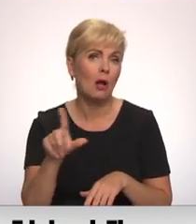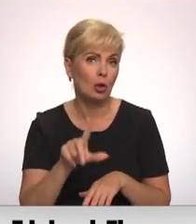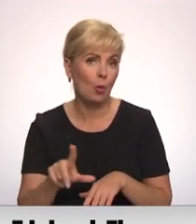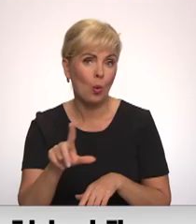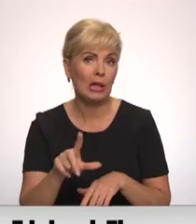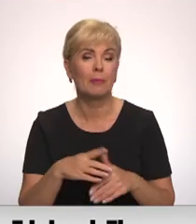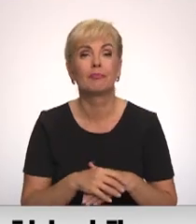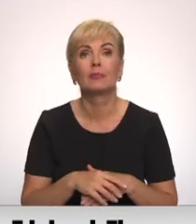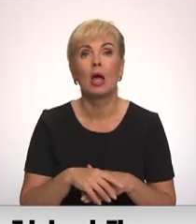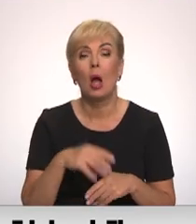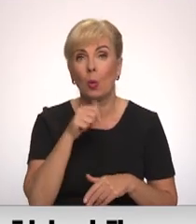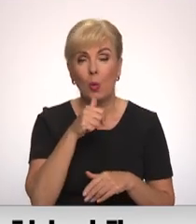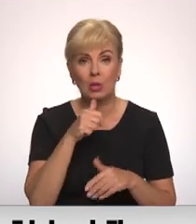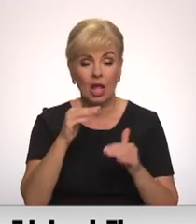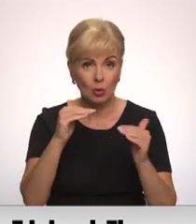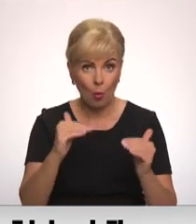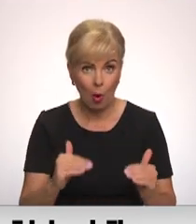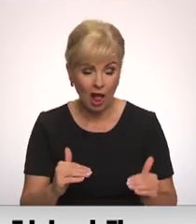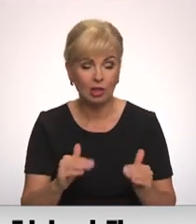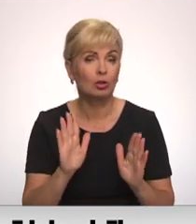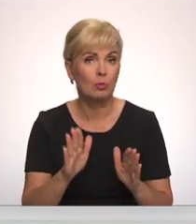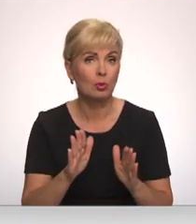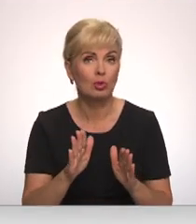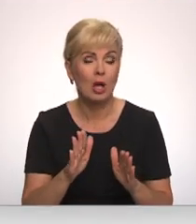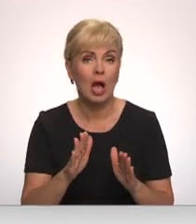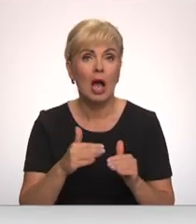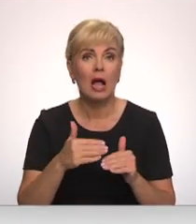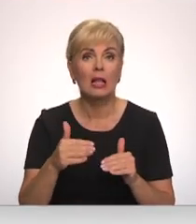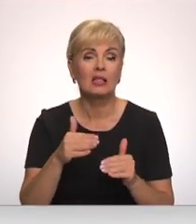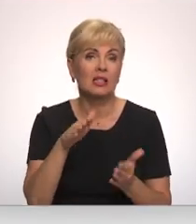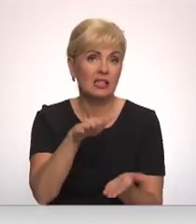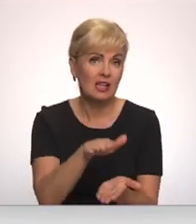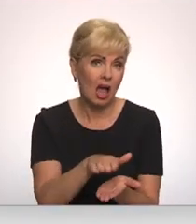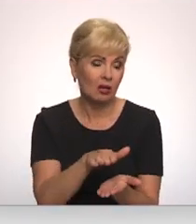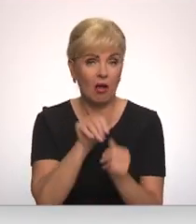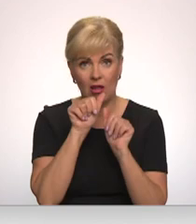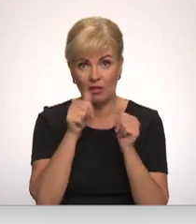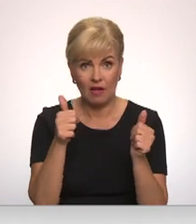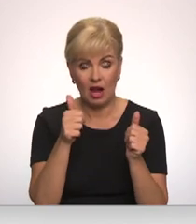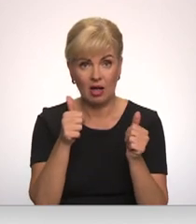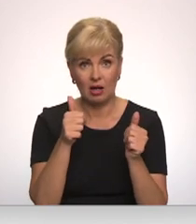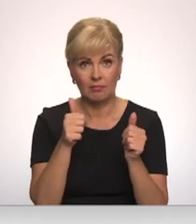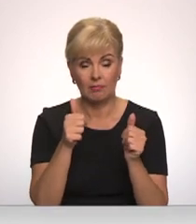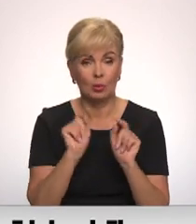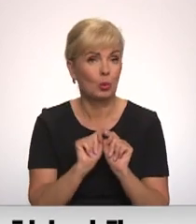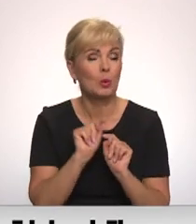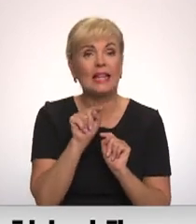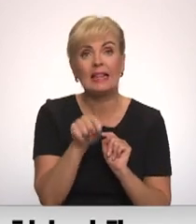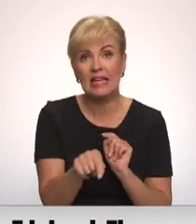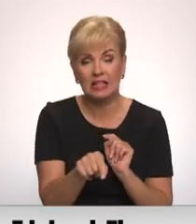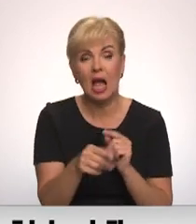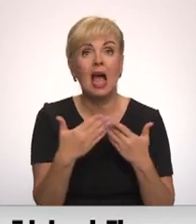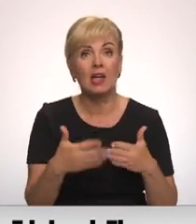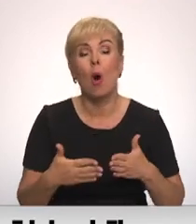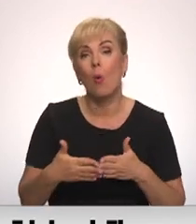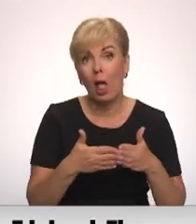Ja nolaiž to ūdeni, tad ļoti liels atālums ir ļoti sekli un mēs vairs nevaram līdz turienai tikt vienkārši. Mēs